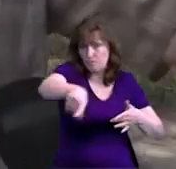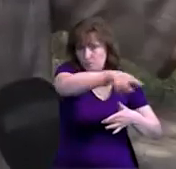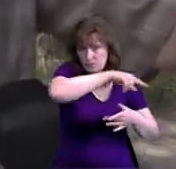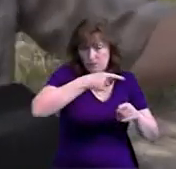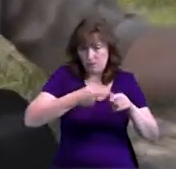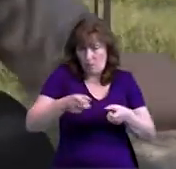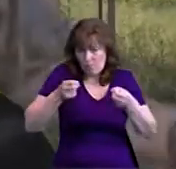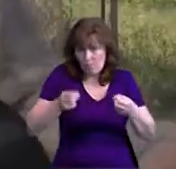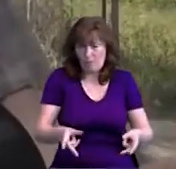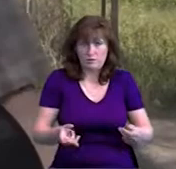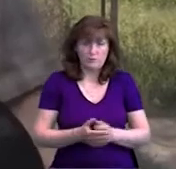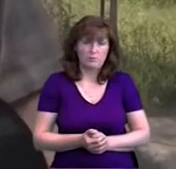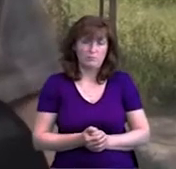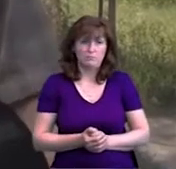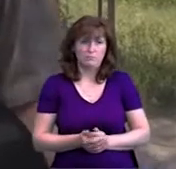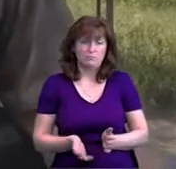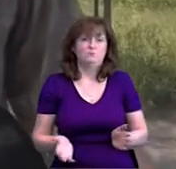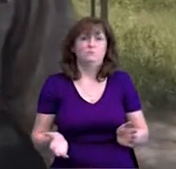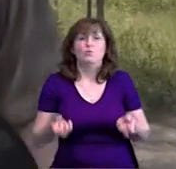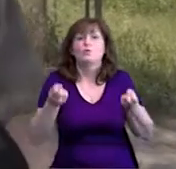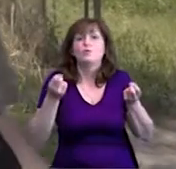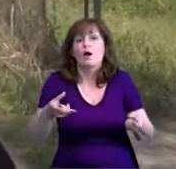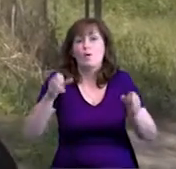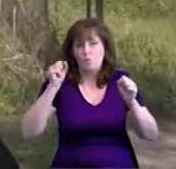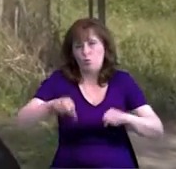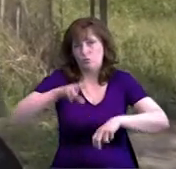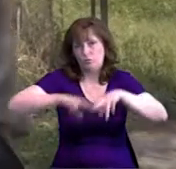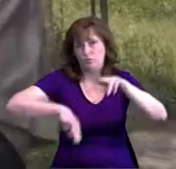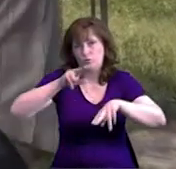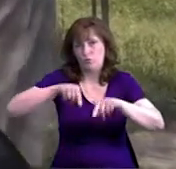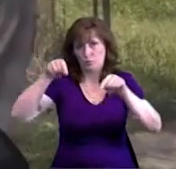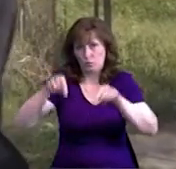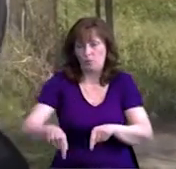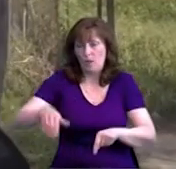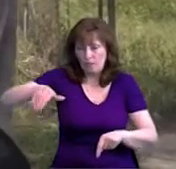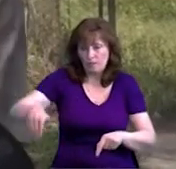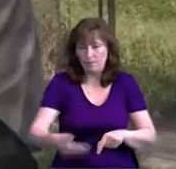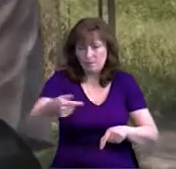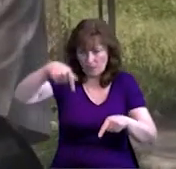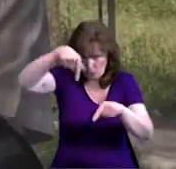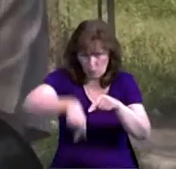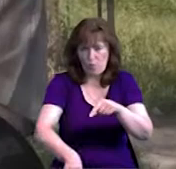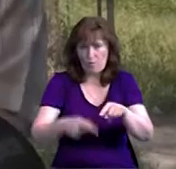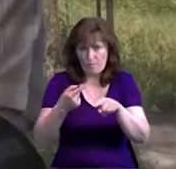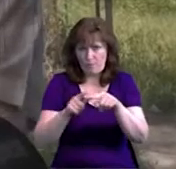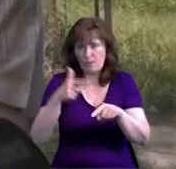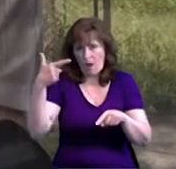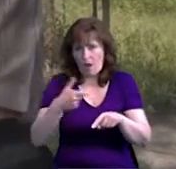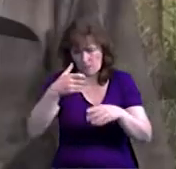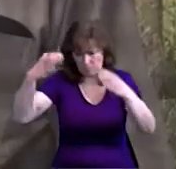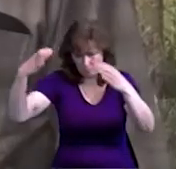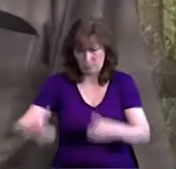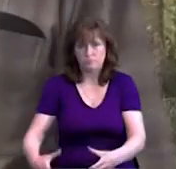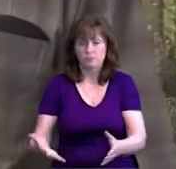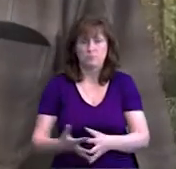рекреаційна зона. Самі розумієте, ну як можна закопувати сюди бомбу у повільненої